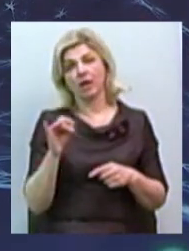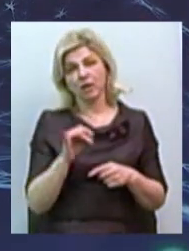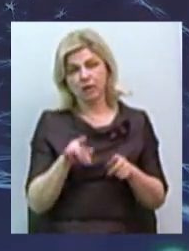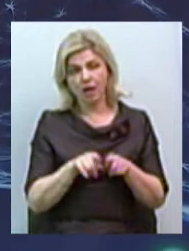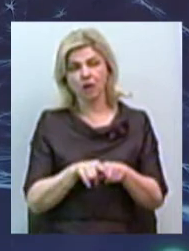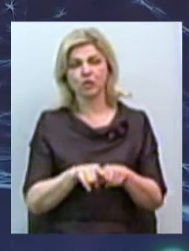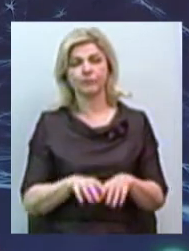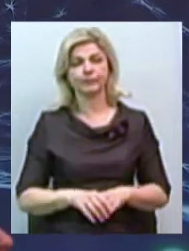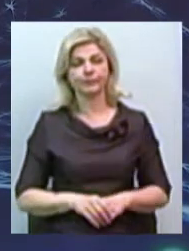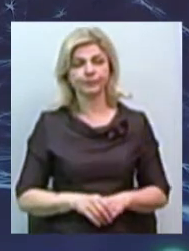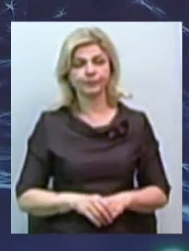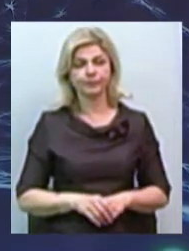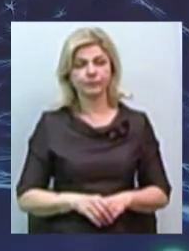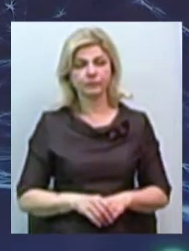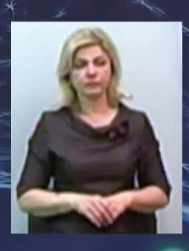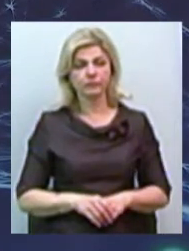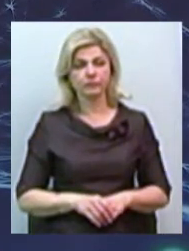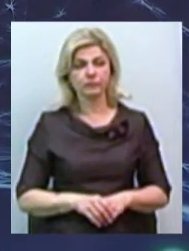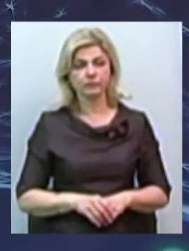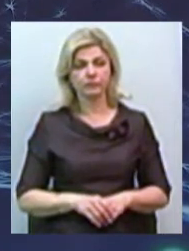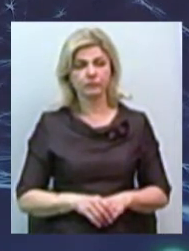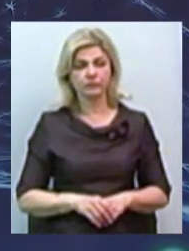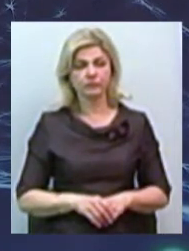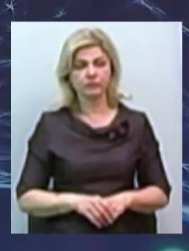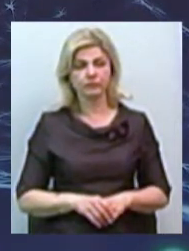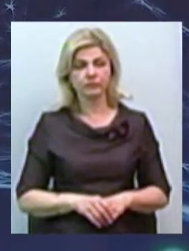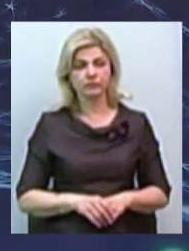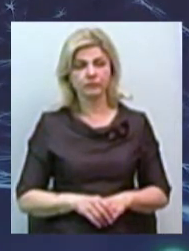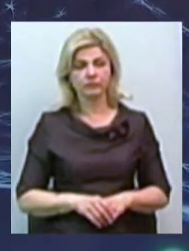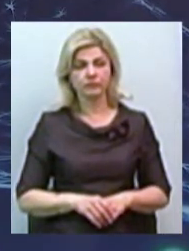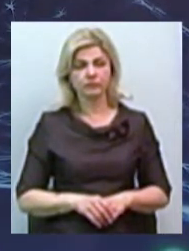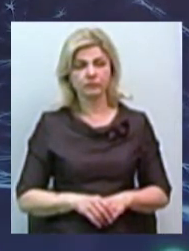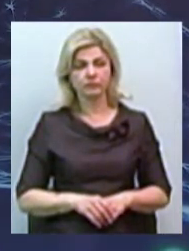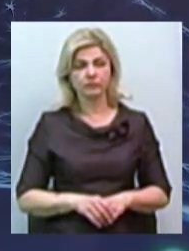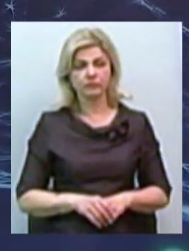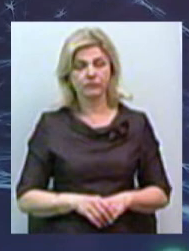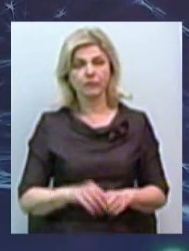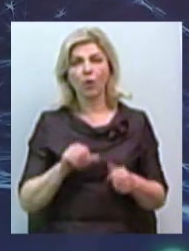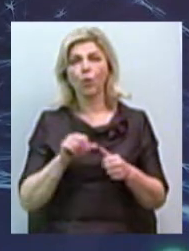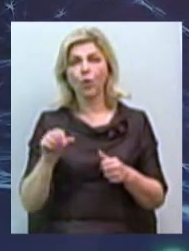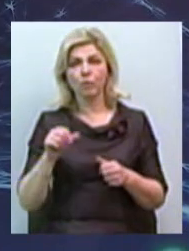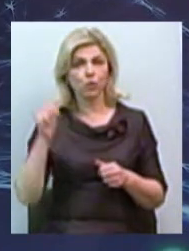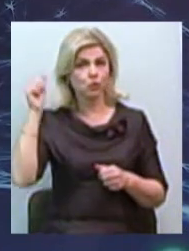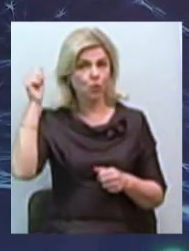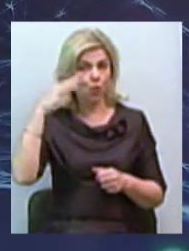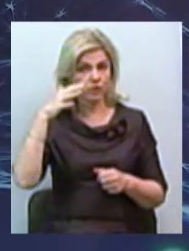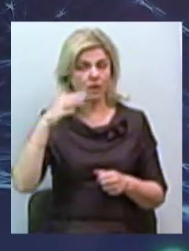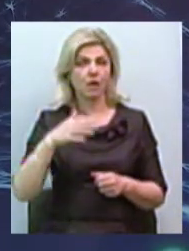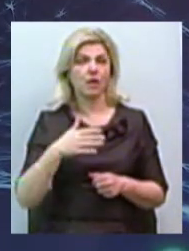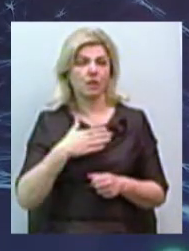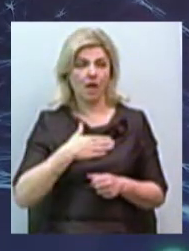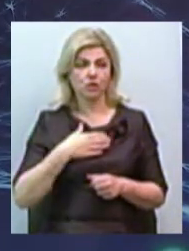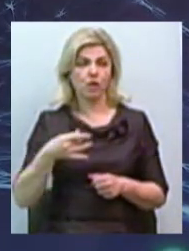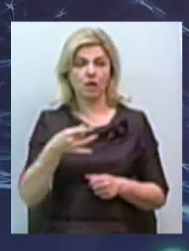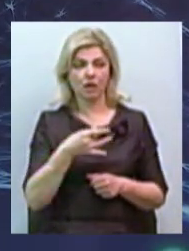крім сонця, це те,